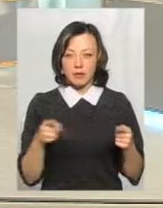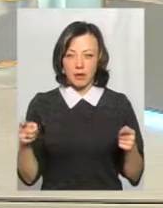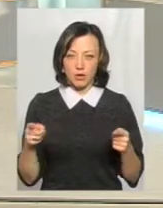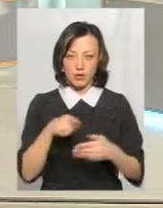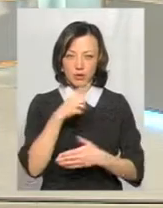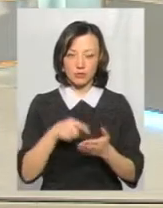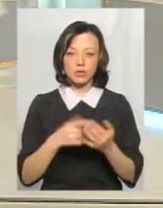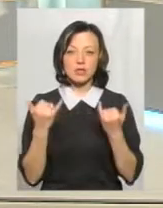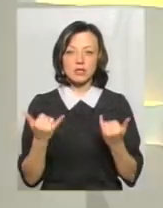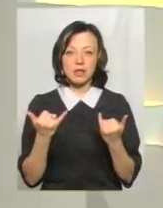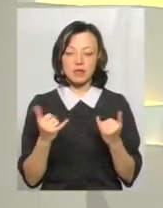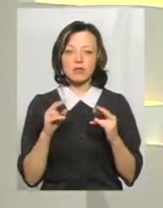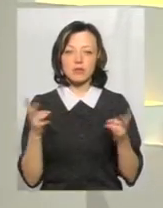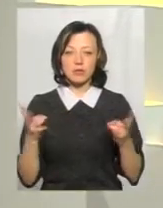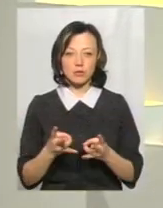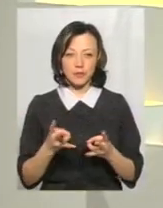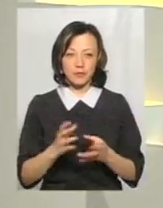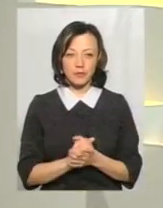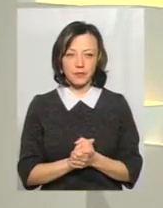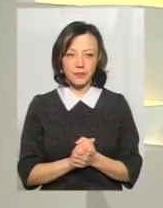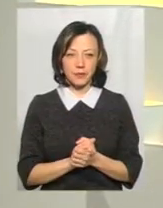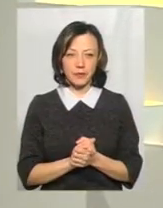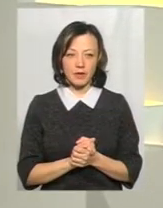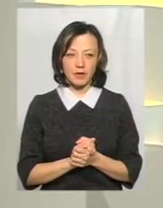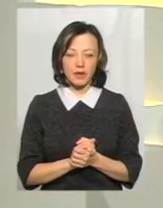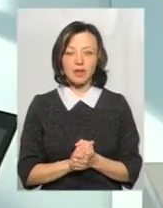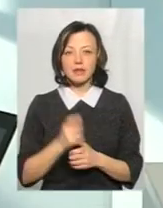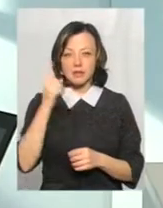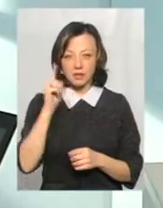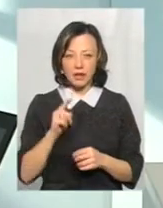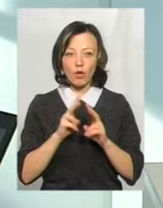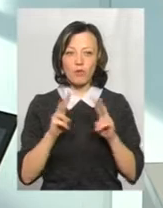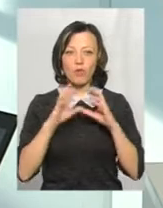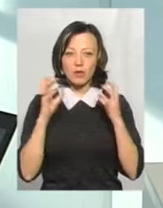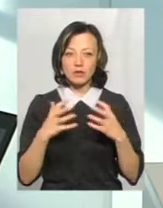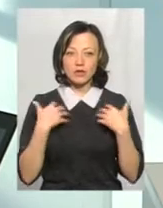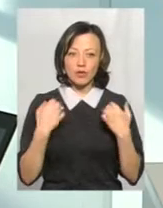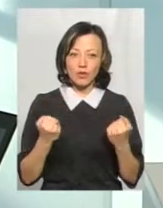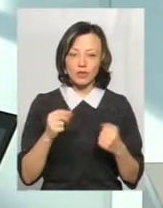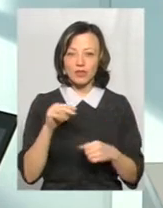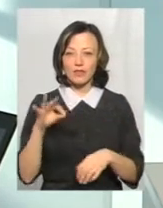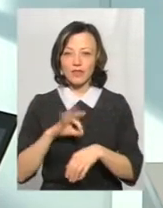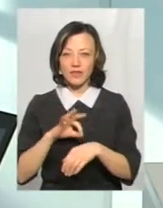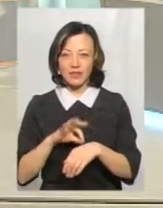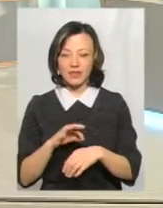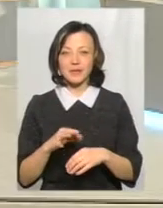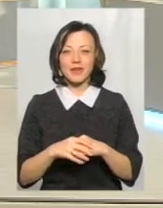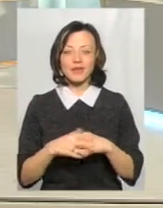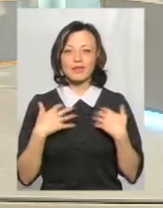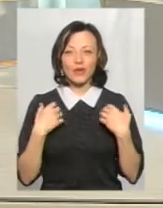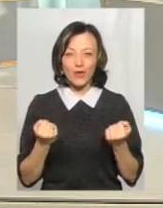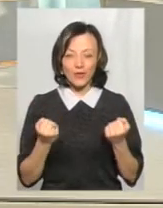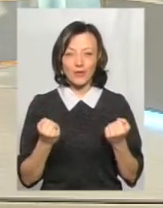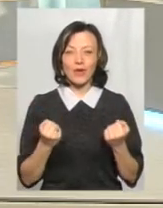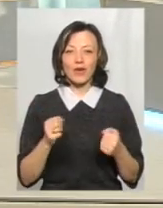Що зараз потрібно нам робити? Ви знаєте, кому вберегтися? Здоровому чи хворому? Здоровому. Здоровому.